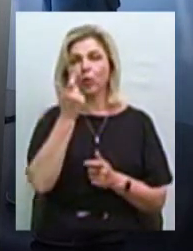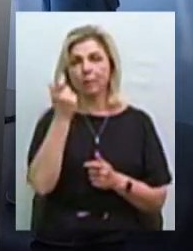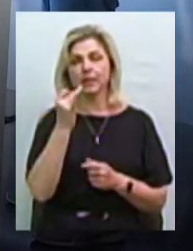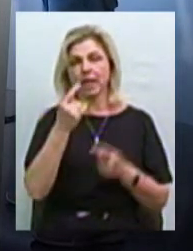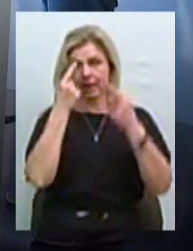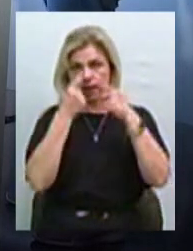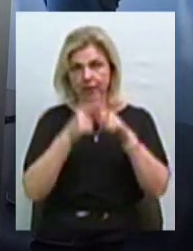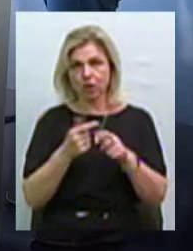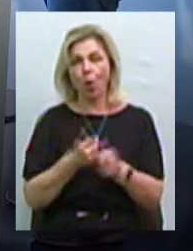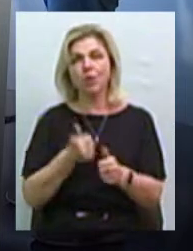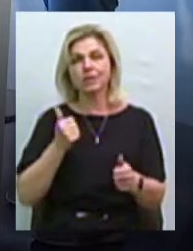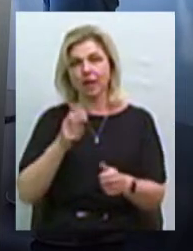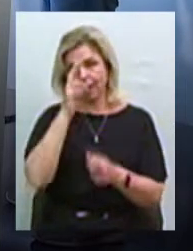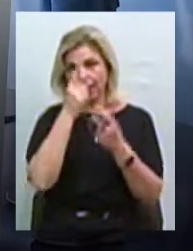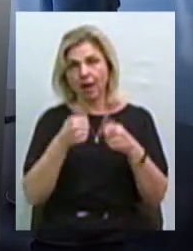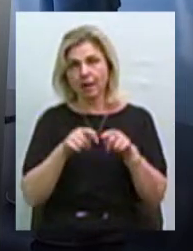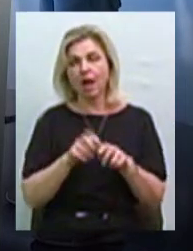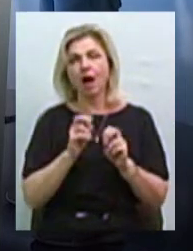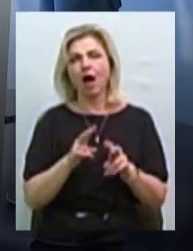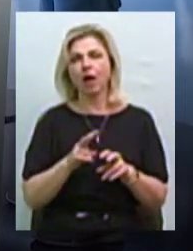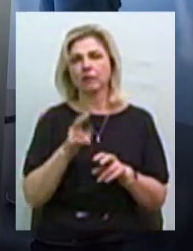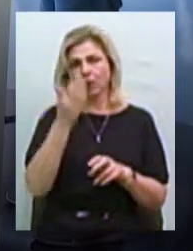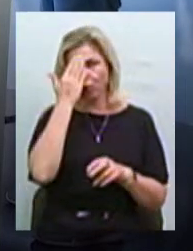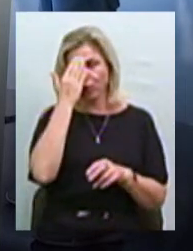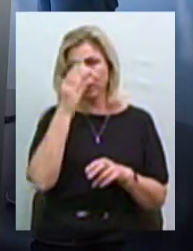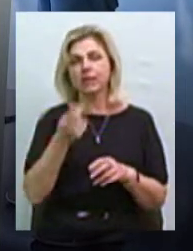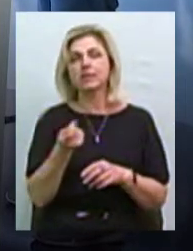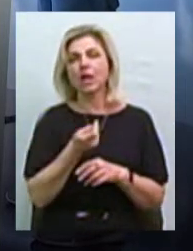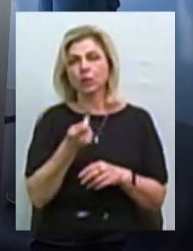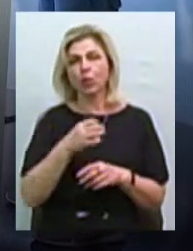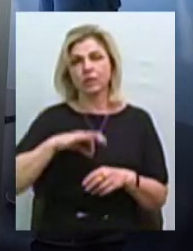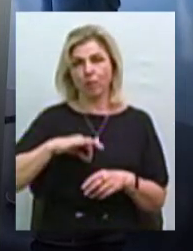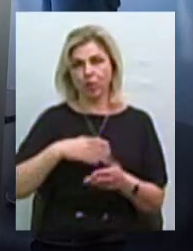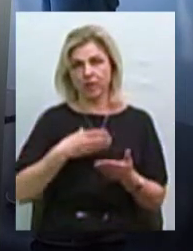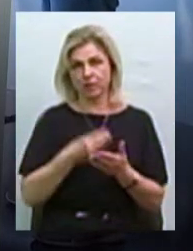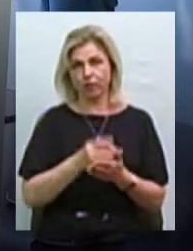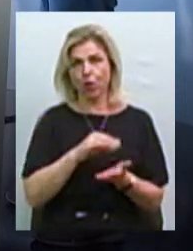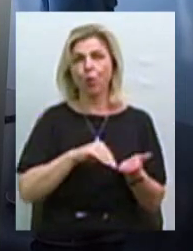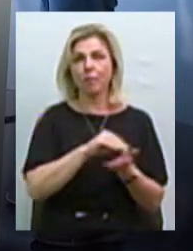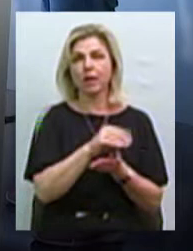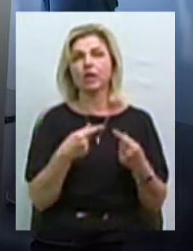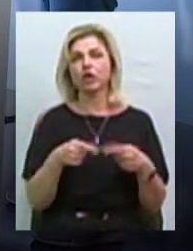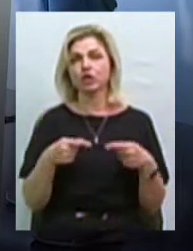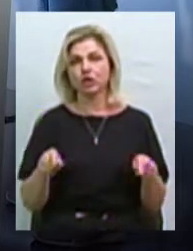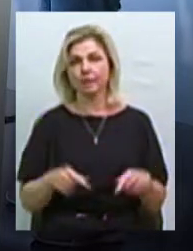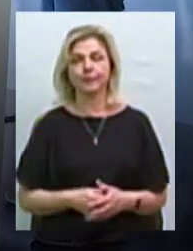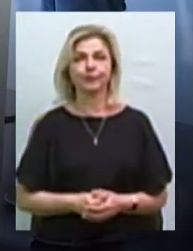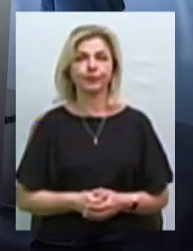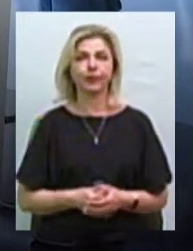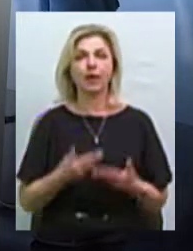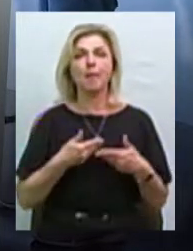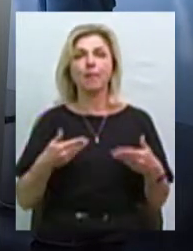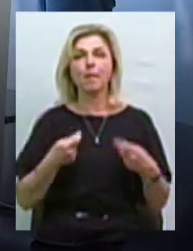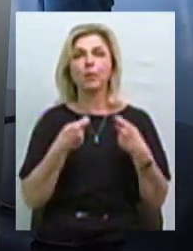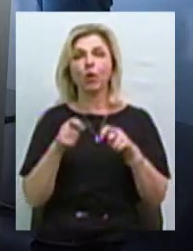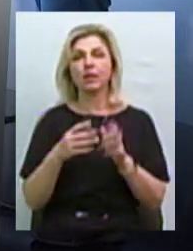країна. В той час, як розвинені країни використовують своє зерно і купляють інше. Ми продали